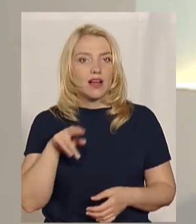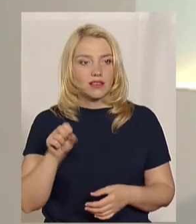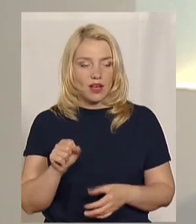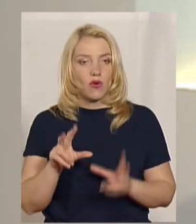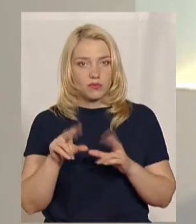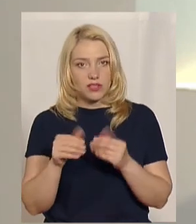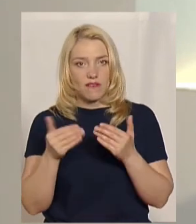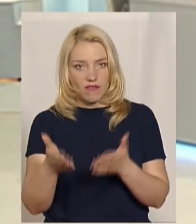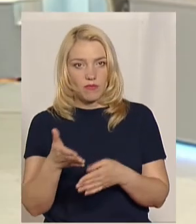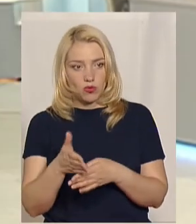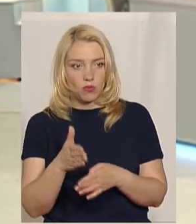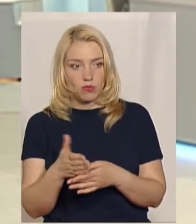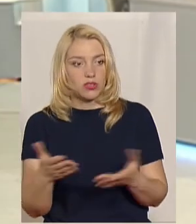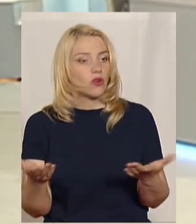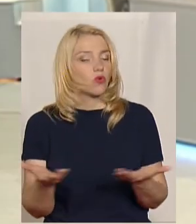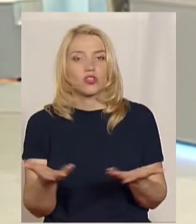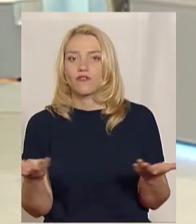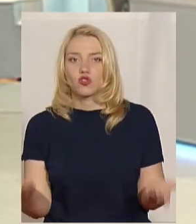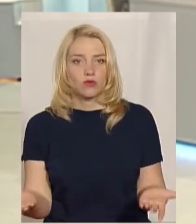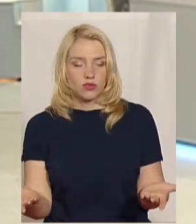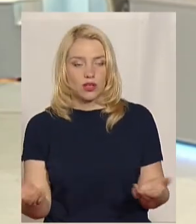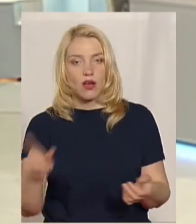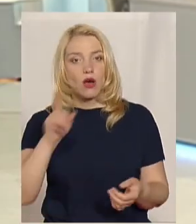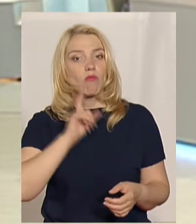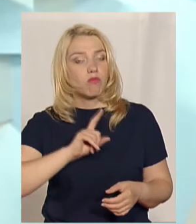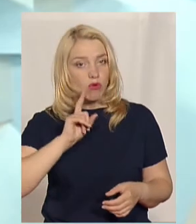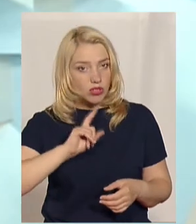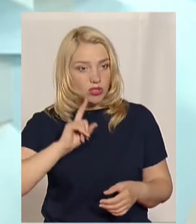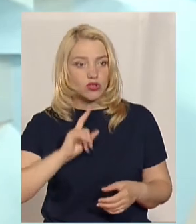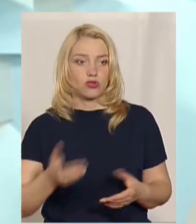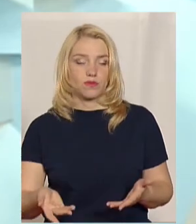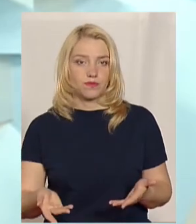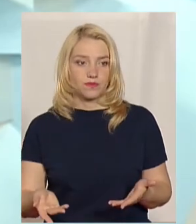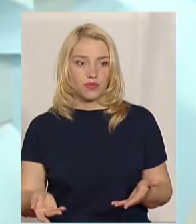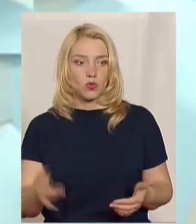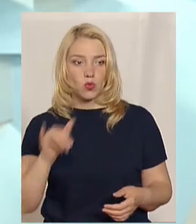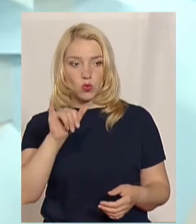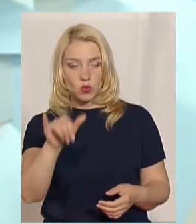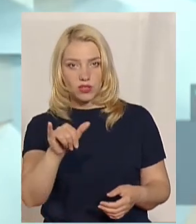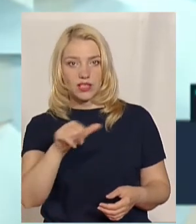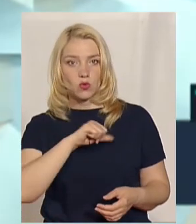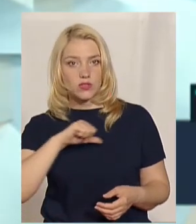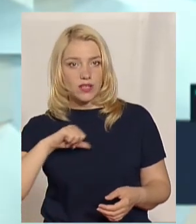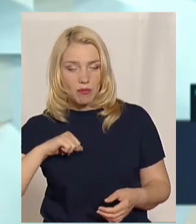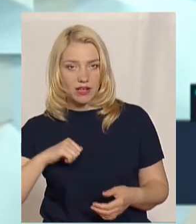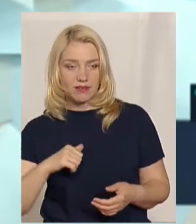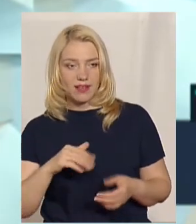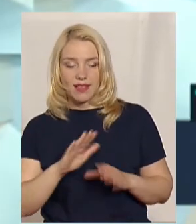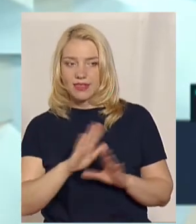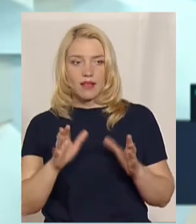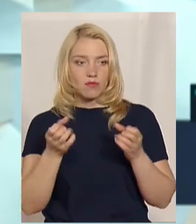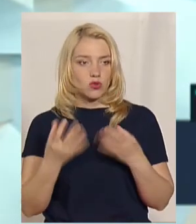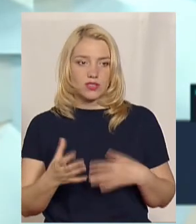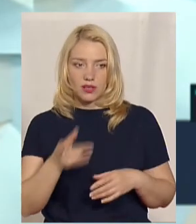Обіцяю вам допомогти хоч в чомусь. Поки що в них самих не дуже простий